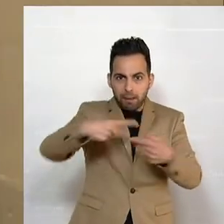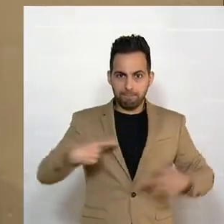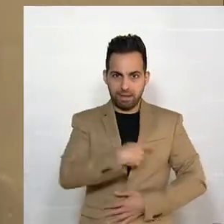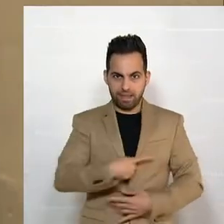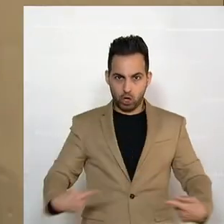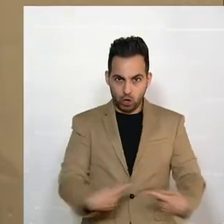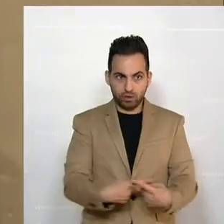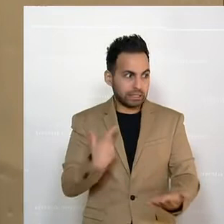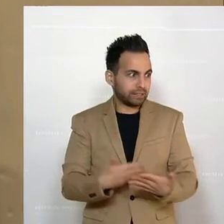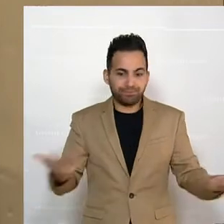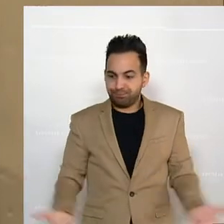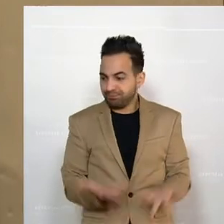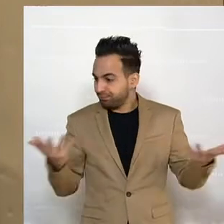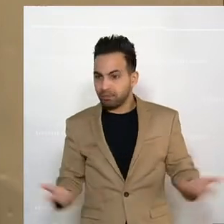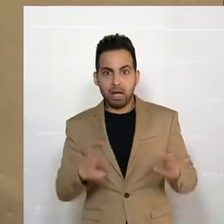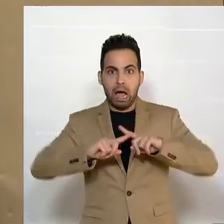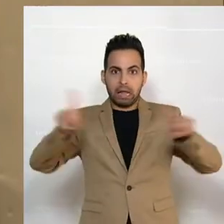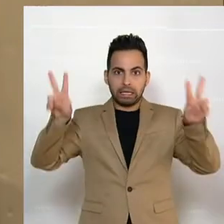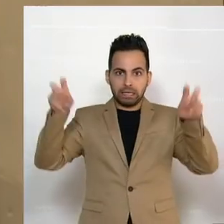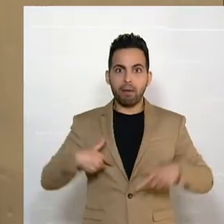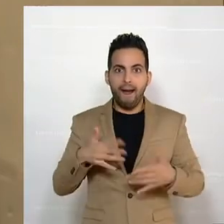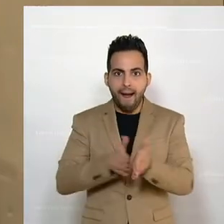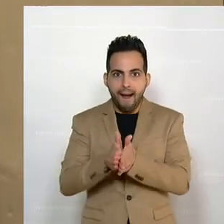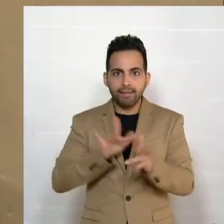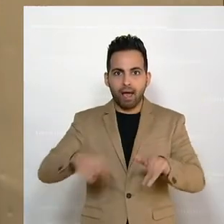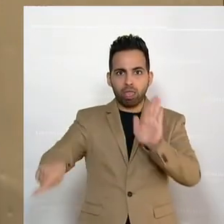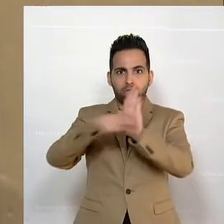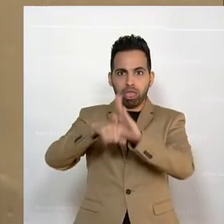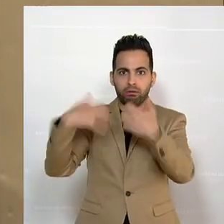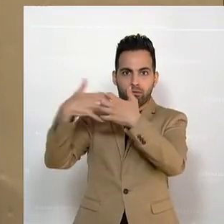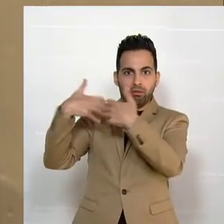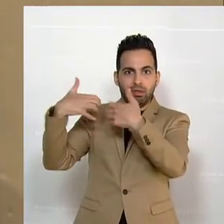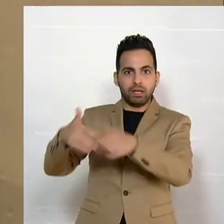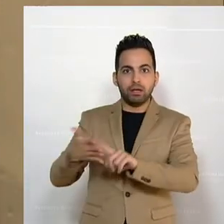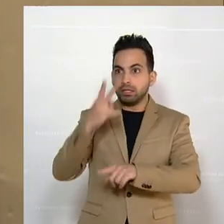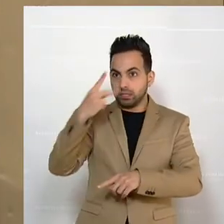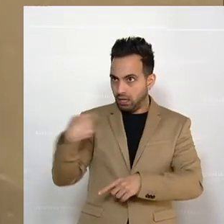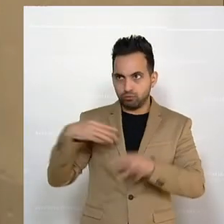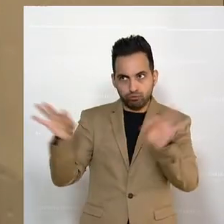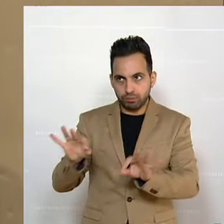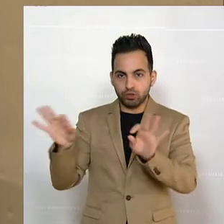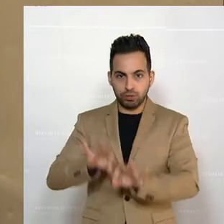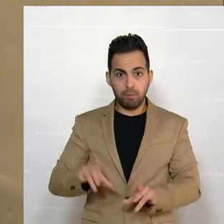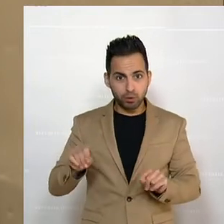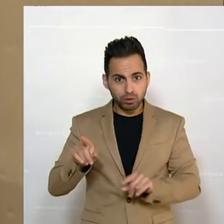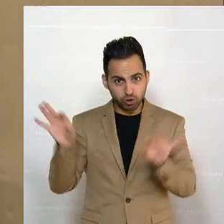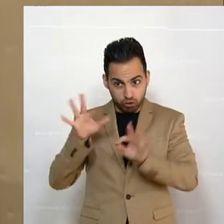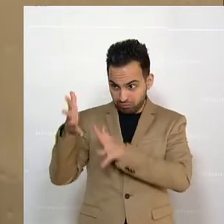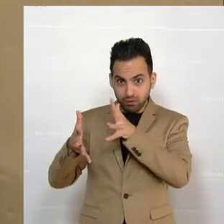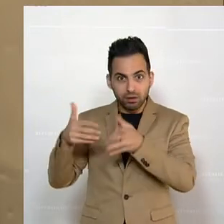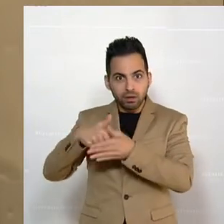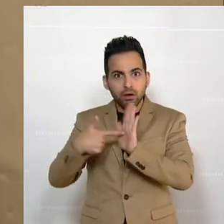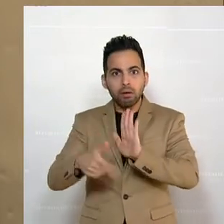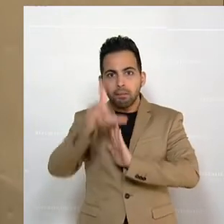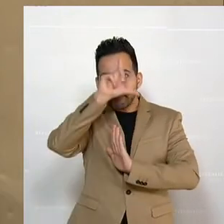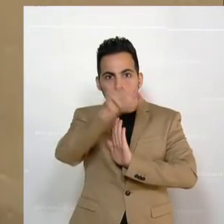Konflikten ablenken können. Und für das nehmen Sie wirklich die Gesundheit von Menschen in Kauf.